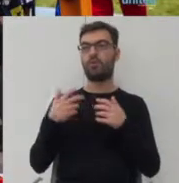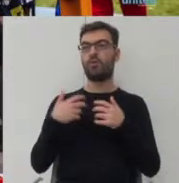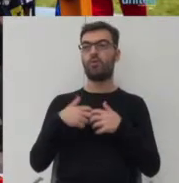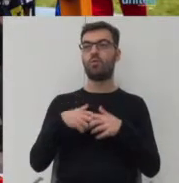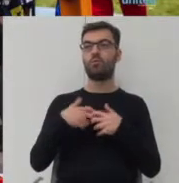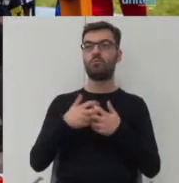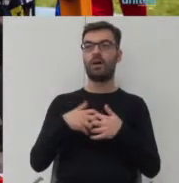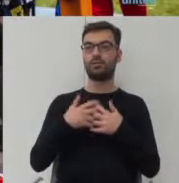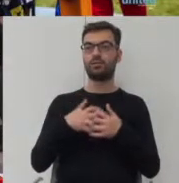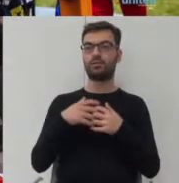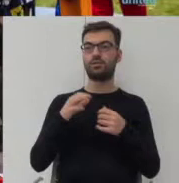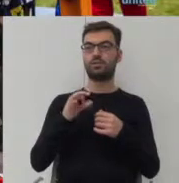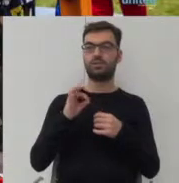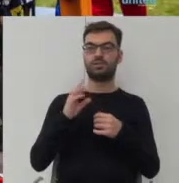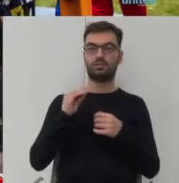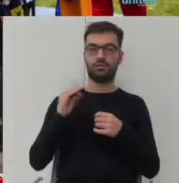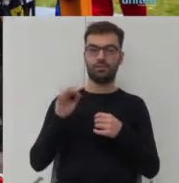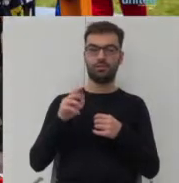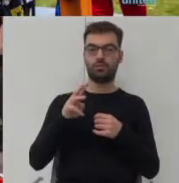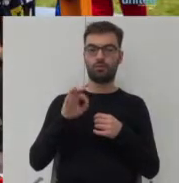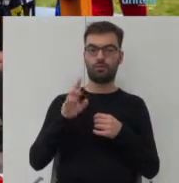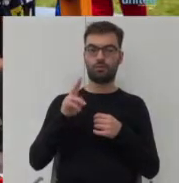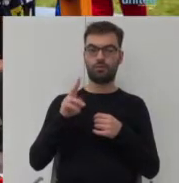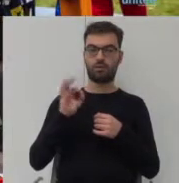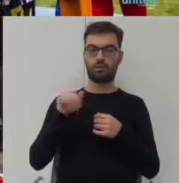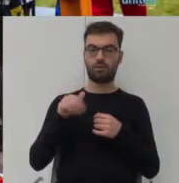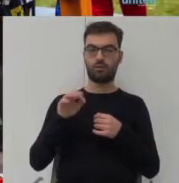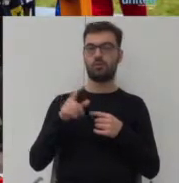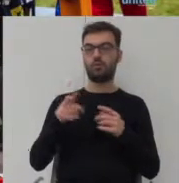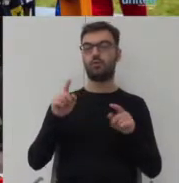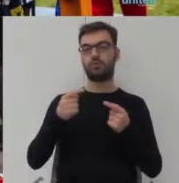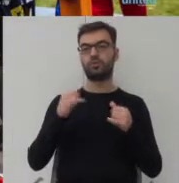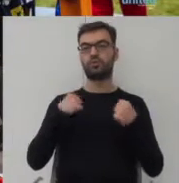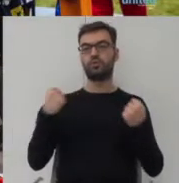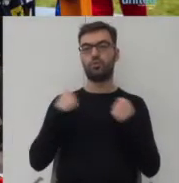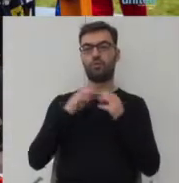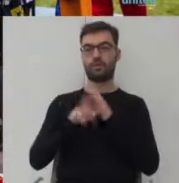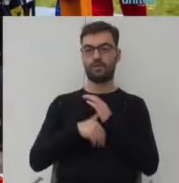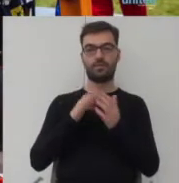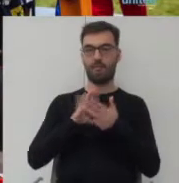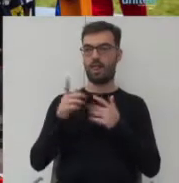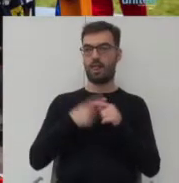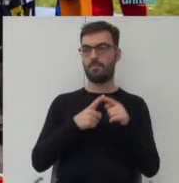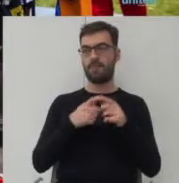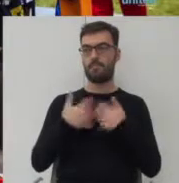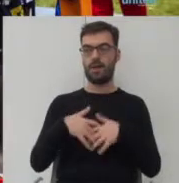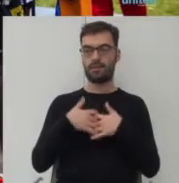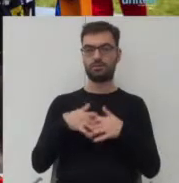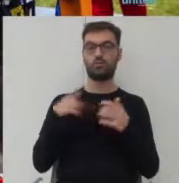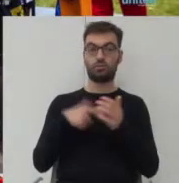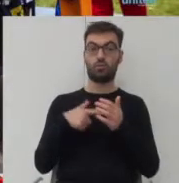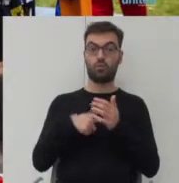street workoutowe, czyli właśnie taka siłownia miejska bez elementów mechanicznych, które też,